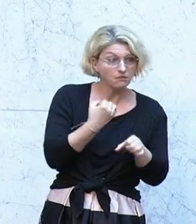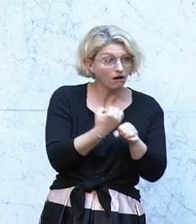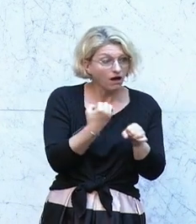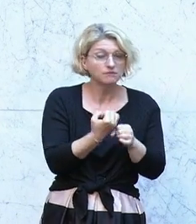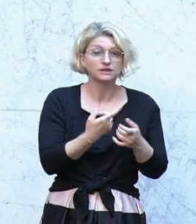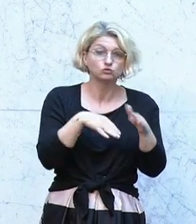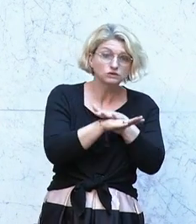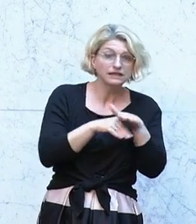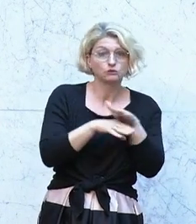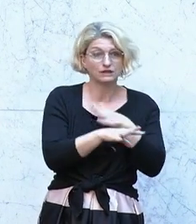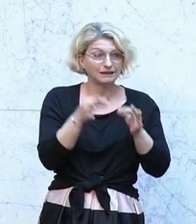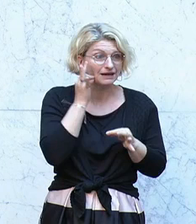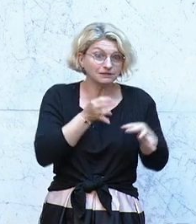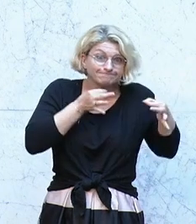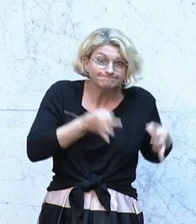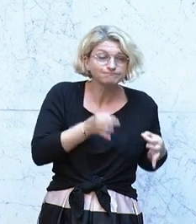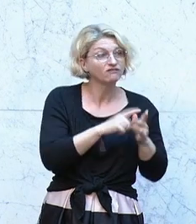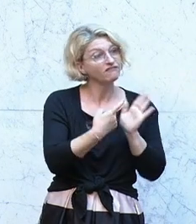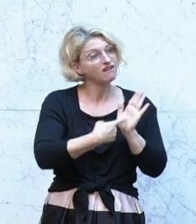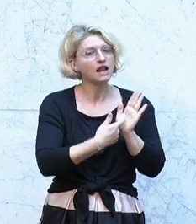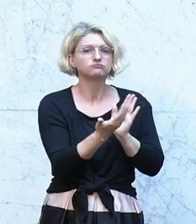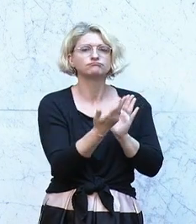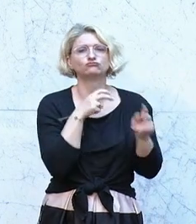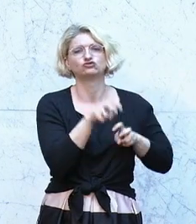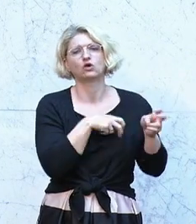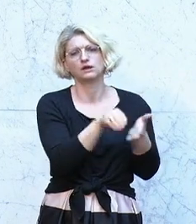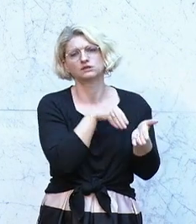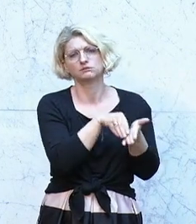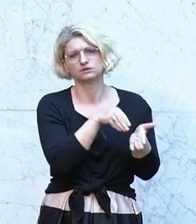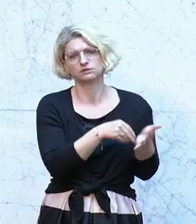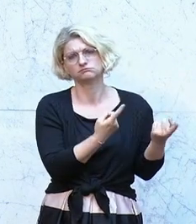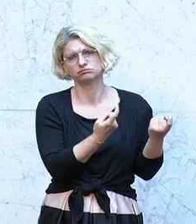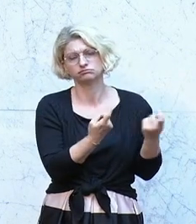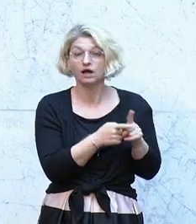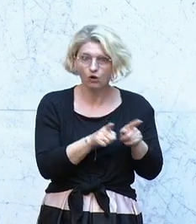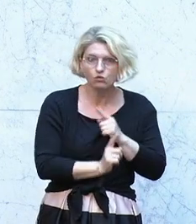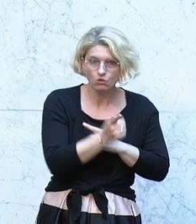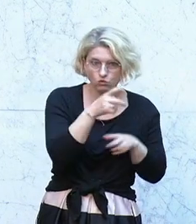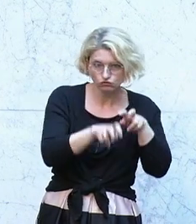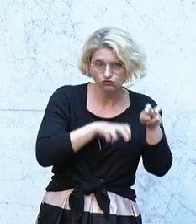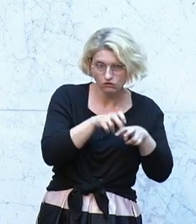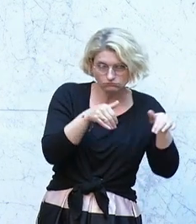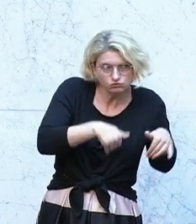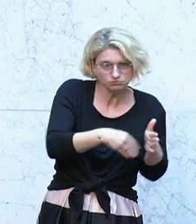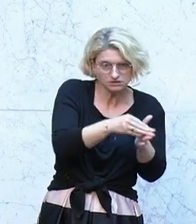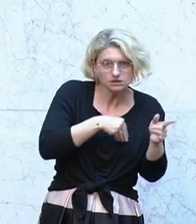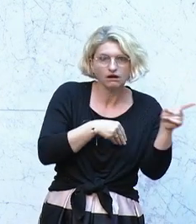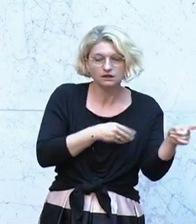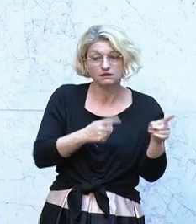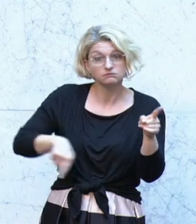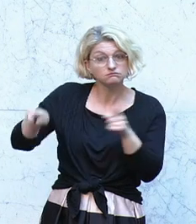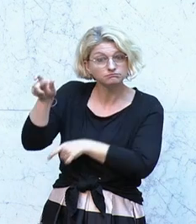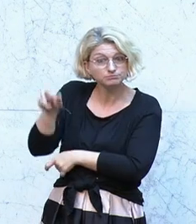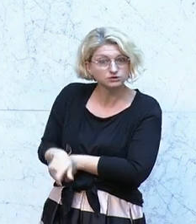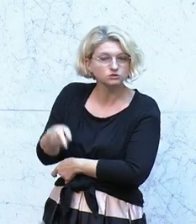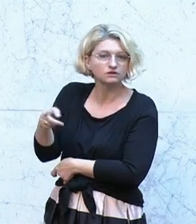Unternehmern verlangt, Steuern zu zahlen und nicht zu wenig Steuern zu zahlen, wird demjenigen, der sich